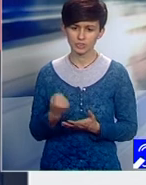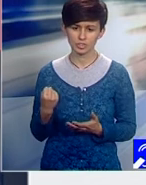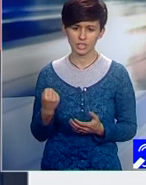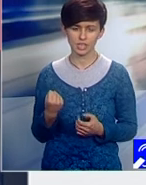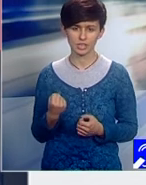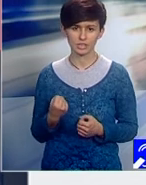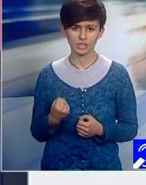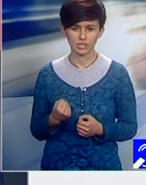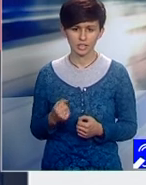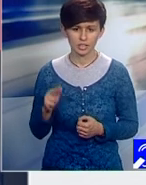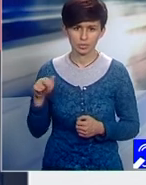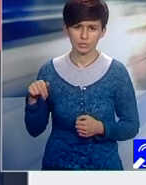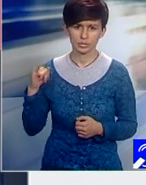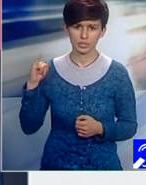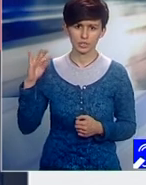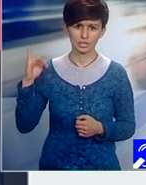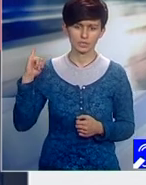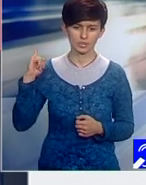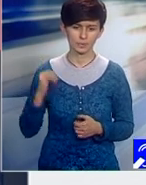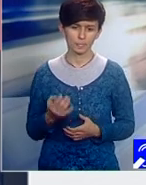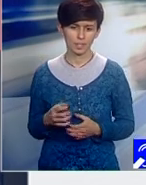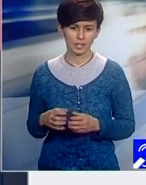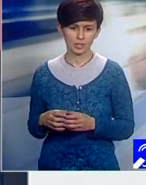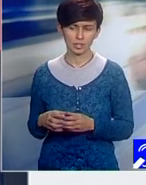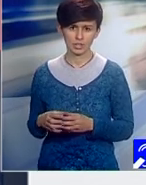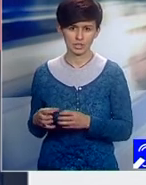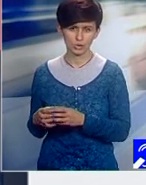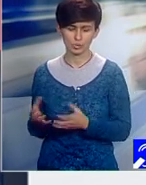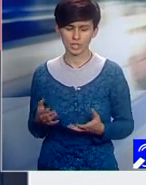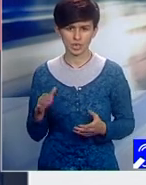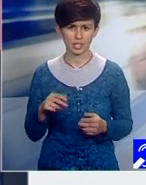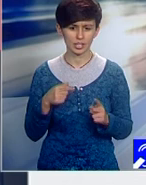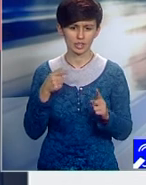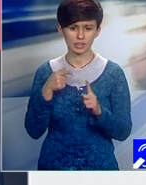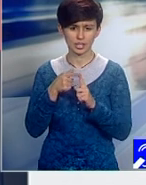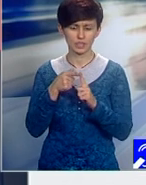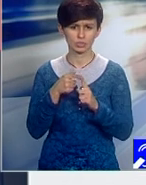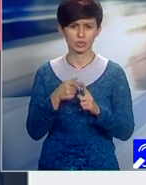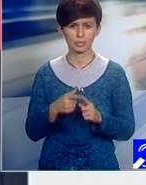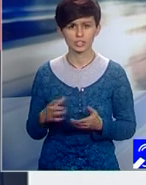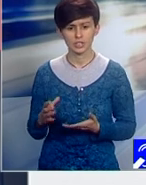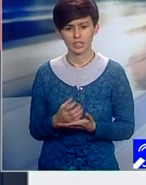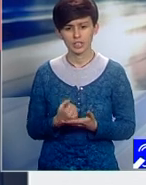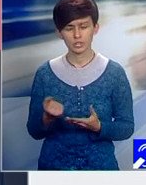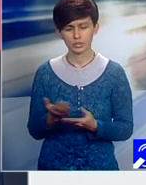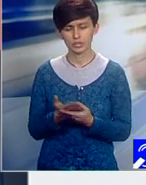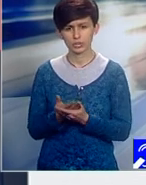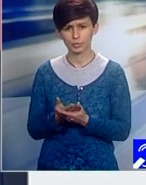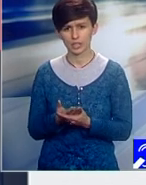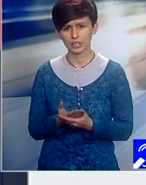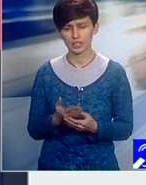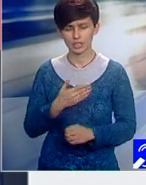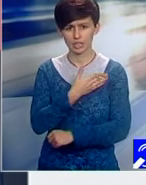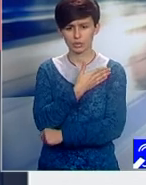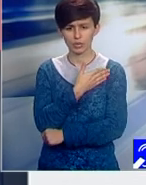Unify, un startup local care are rolul de a agrega documentele financiare ale unei firme și să le